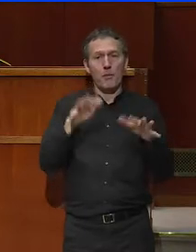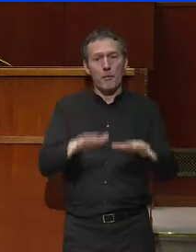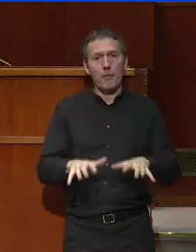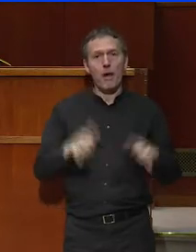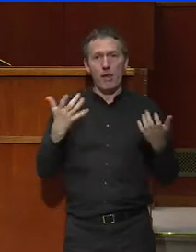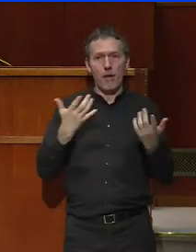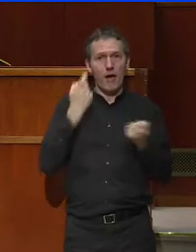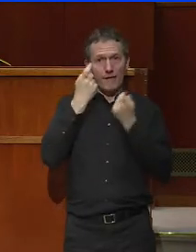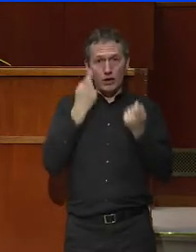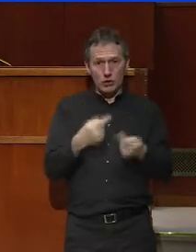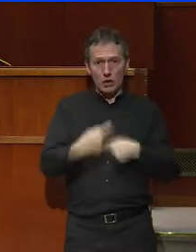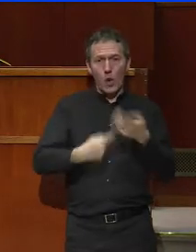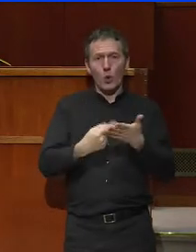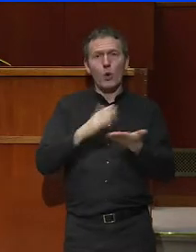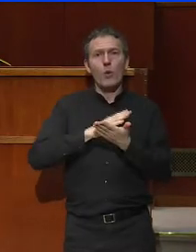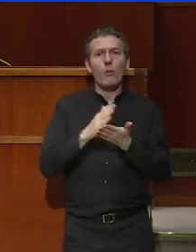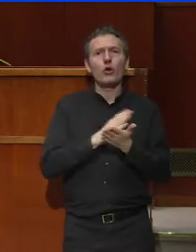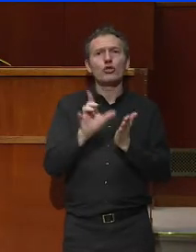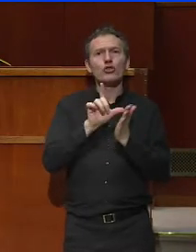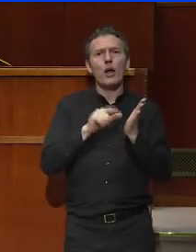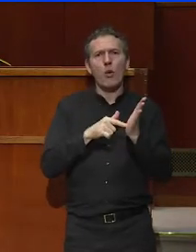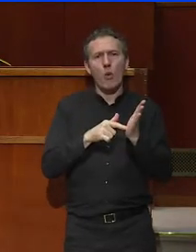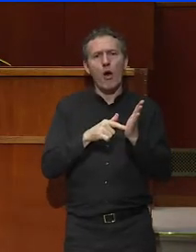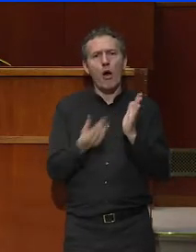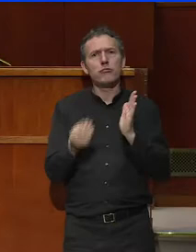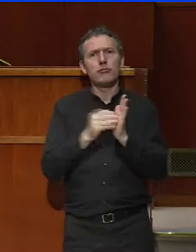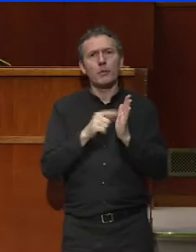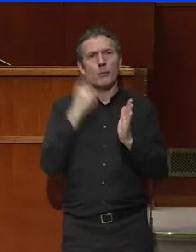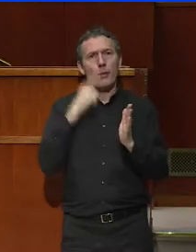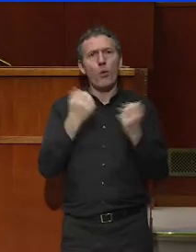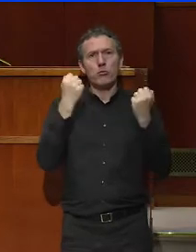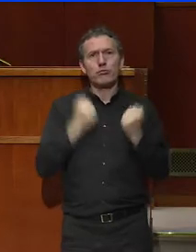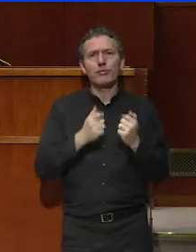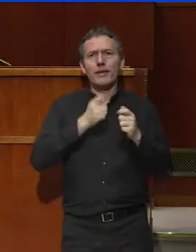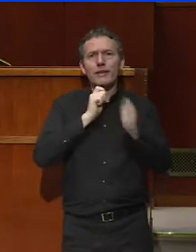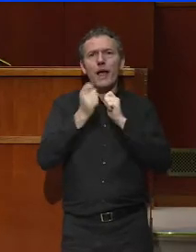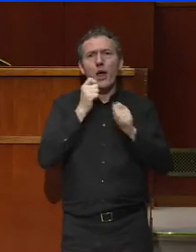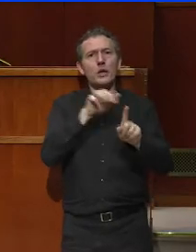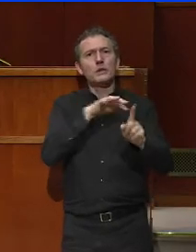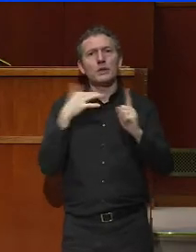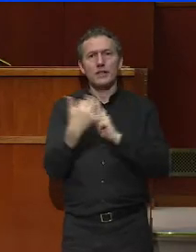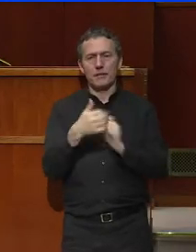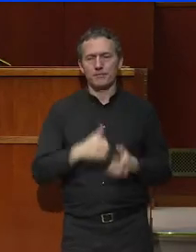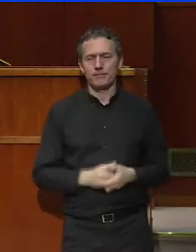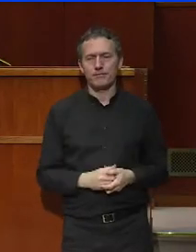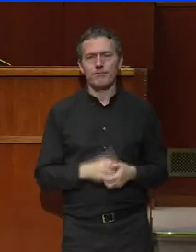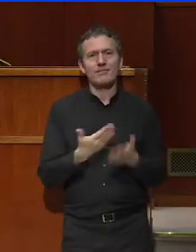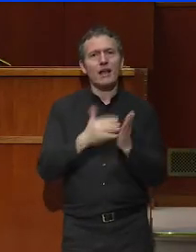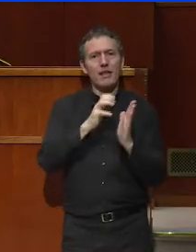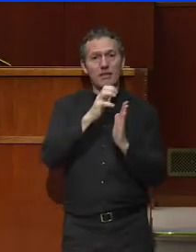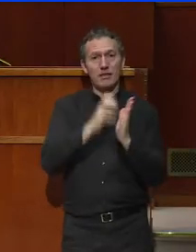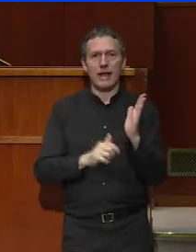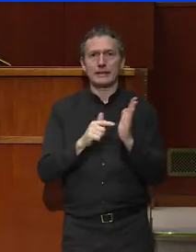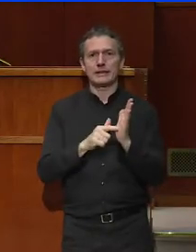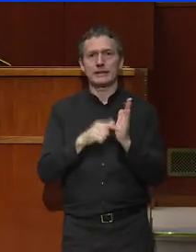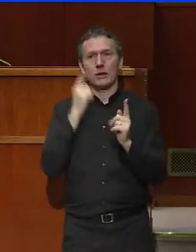en ce moment même le projet de loi d'habilitation visant au renforcement du dialogue social, un texte qui, justement, vise à le